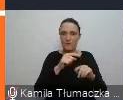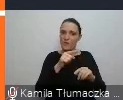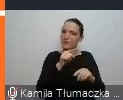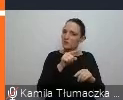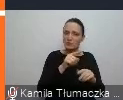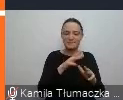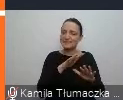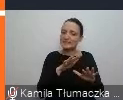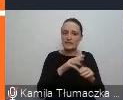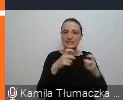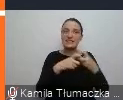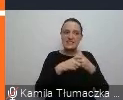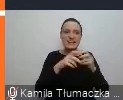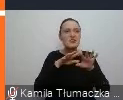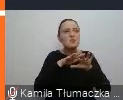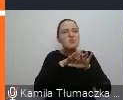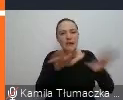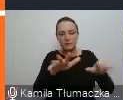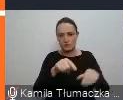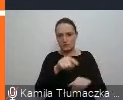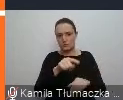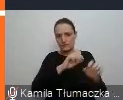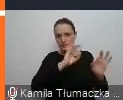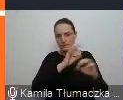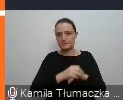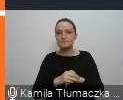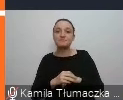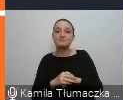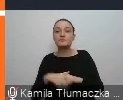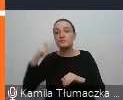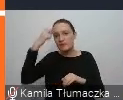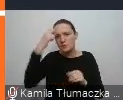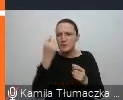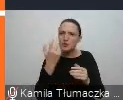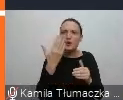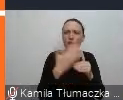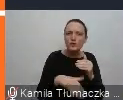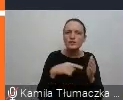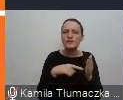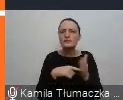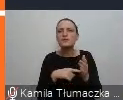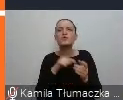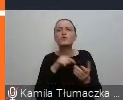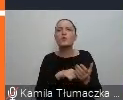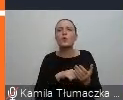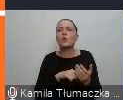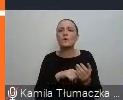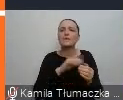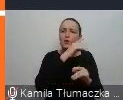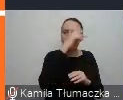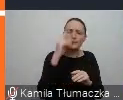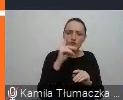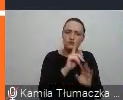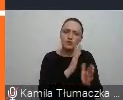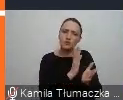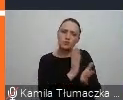I teraz tak, jak już o tym stereotypie chciałabym skończyć, jako takiej teoretycznej formie,